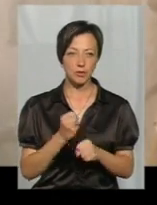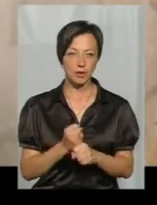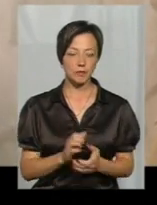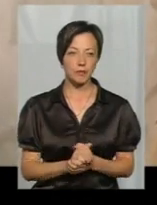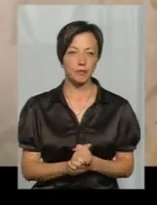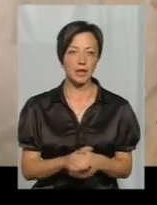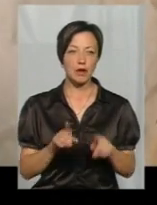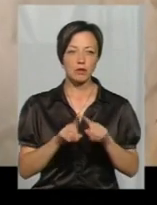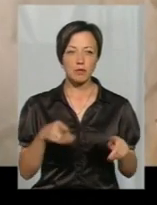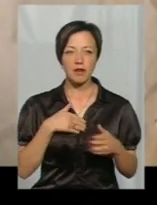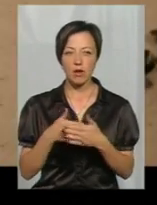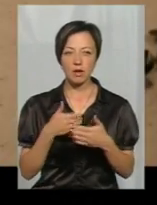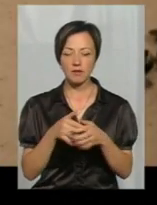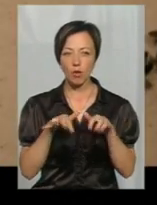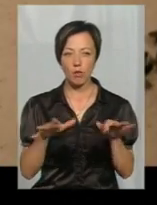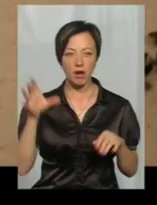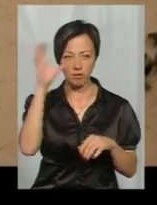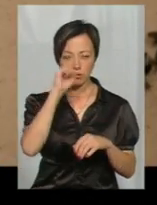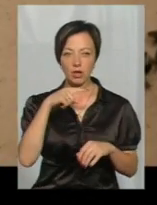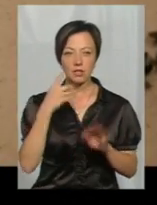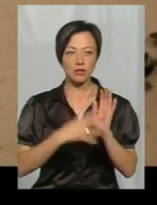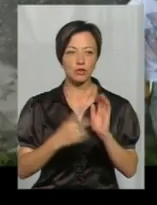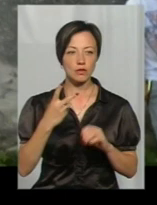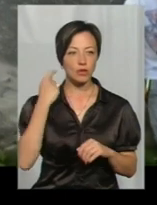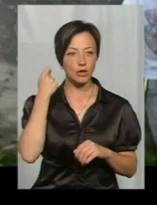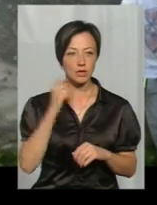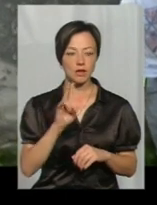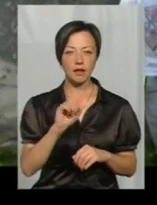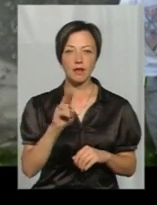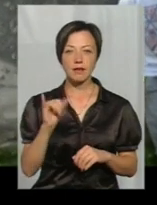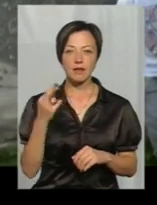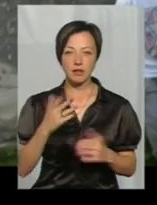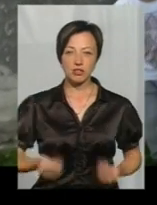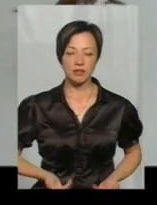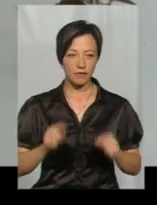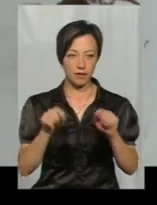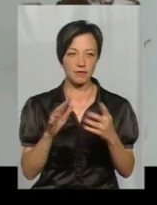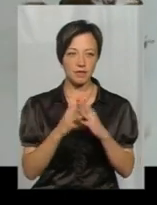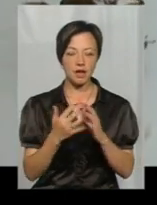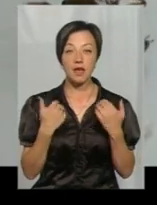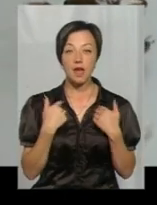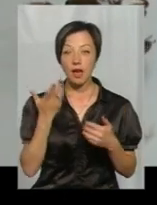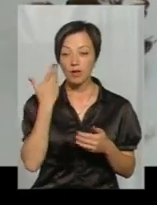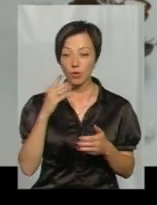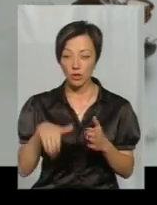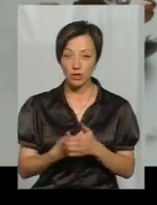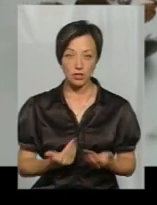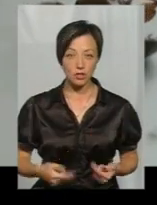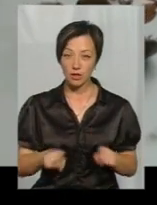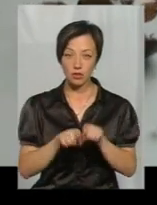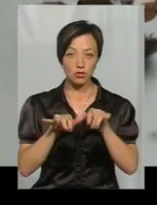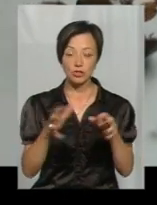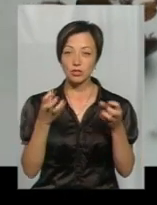Особливо активні комахи вночі, каже 92-річна Надія Пасяк, яка живе в цьому ж селі. Я відколи живу, я таких